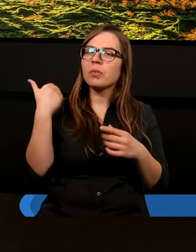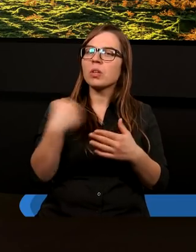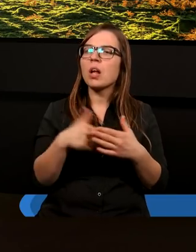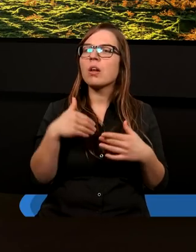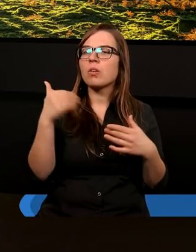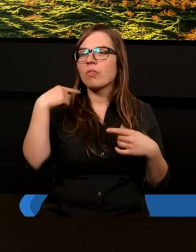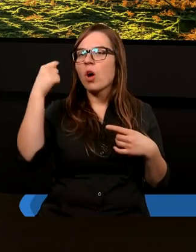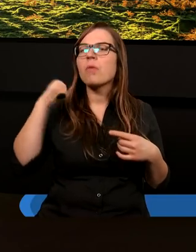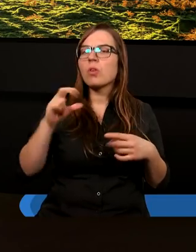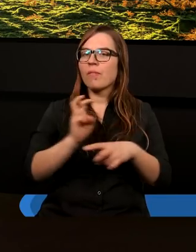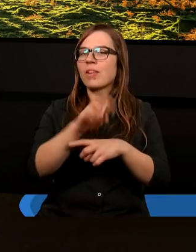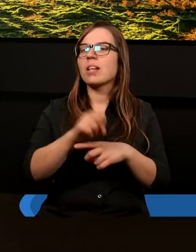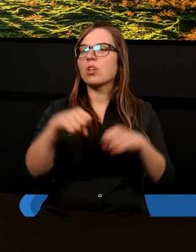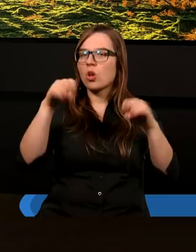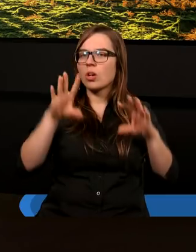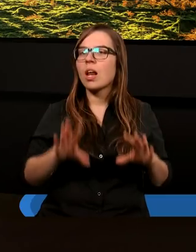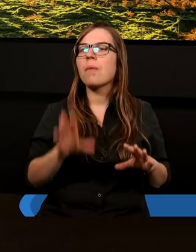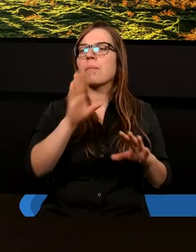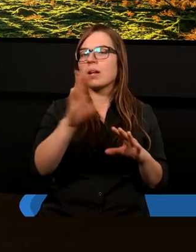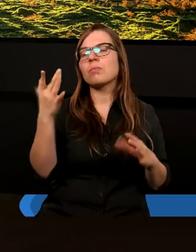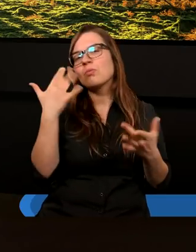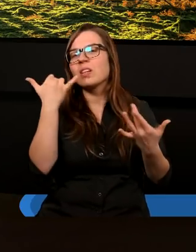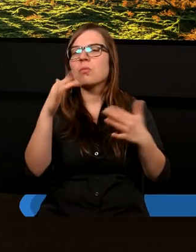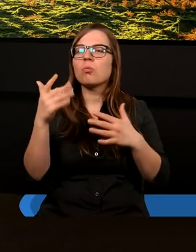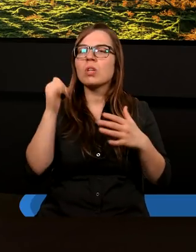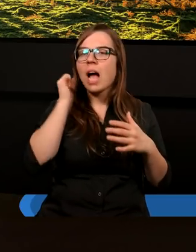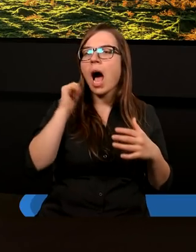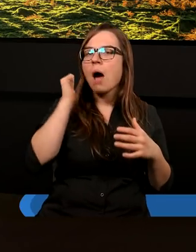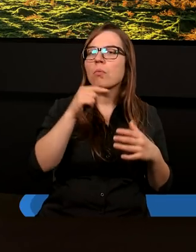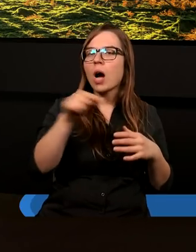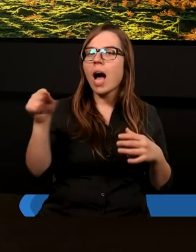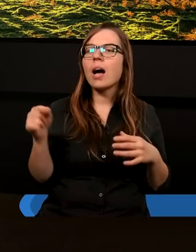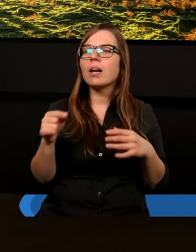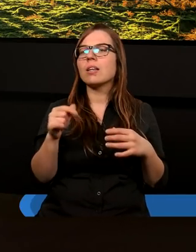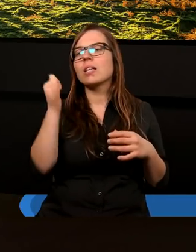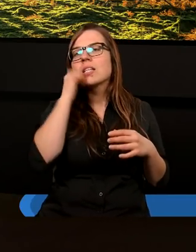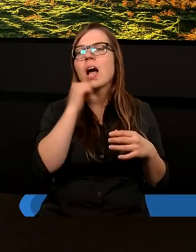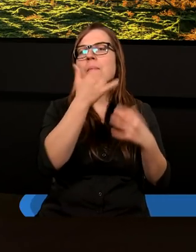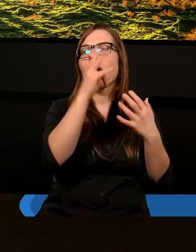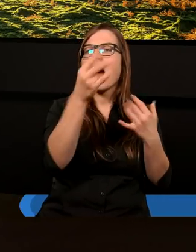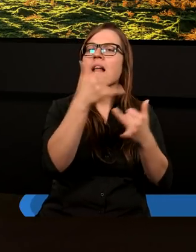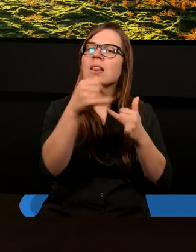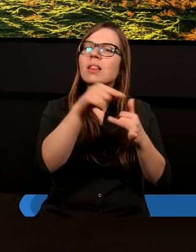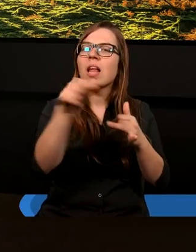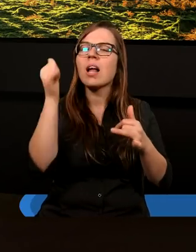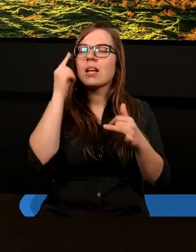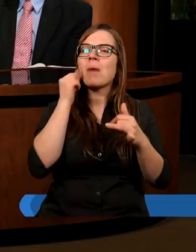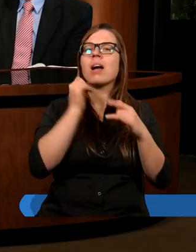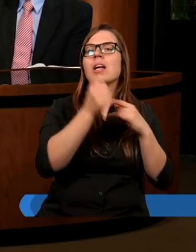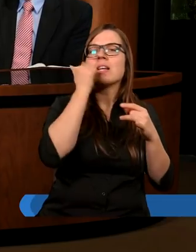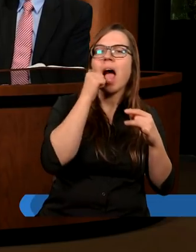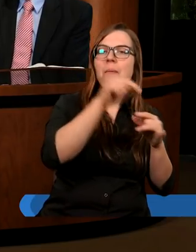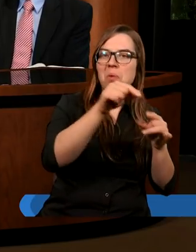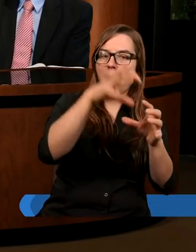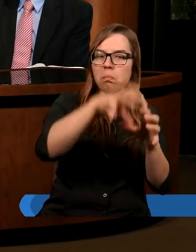Wyobraź sobie, że wejdziesz do sklepu i masz ileś gatunków jabłek. To są jabłka, ale każdy inaczej smakuje. I coś w tym